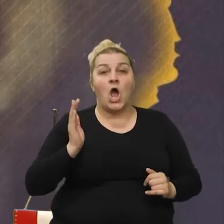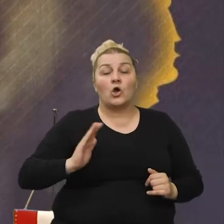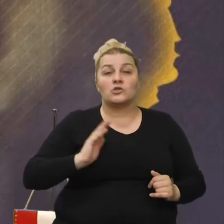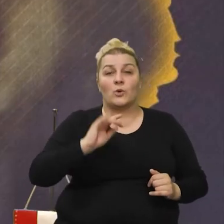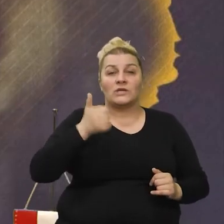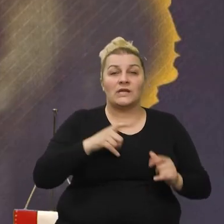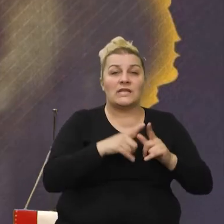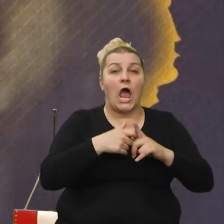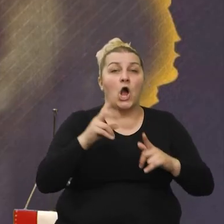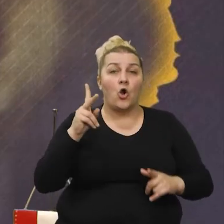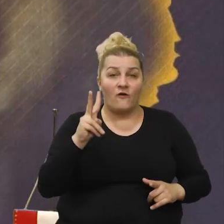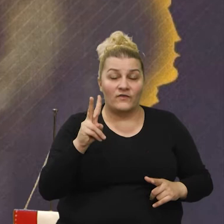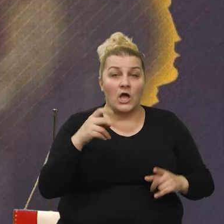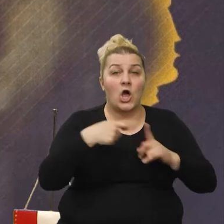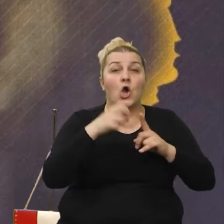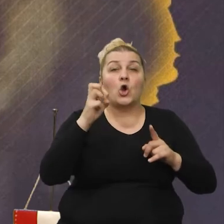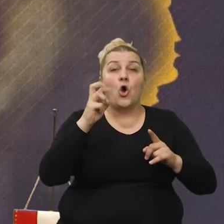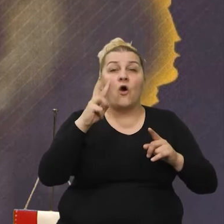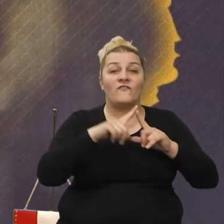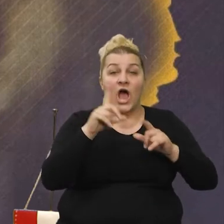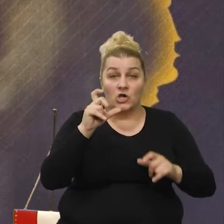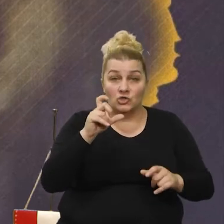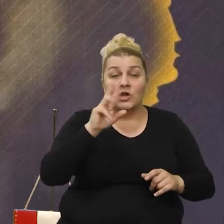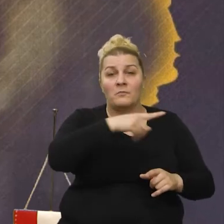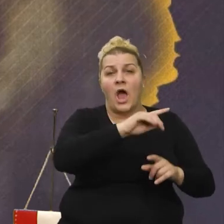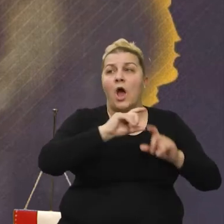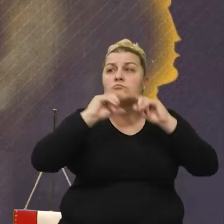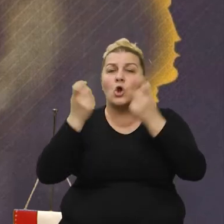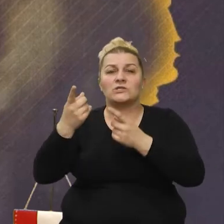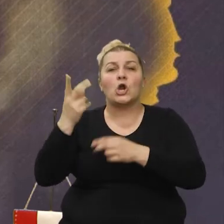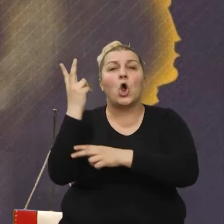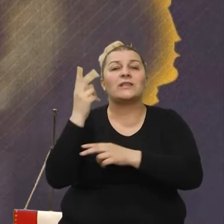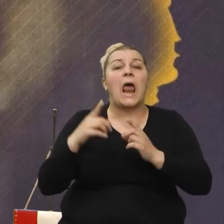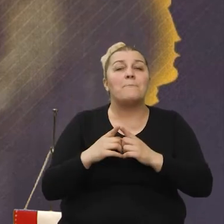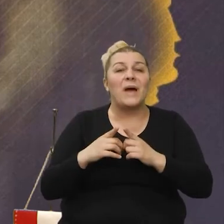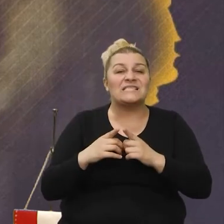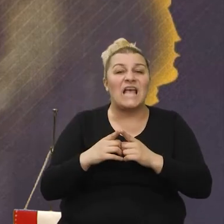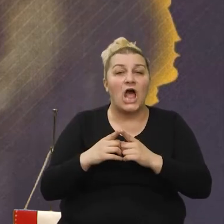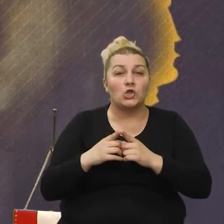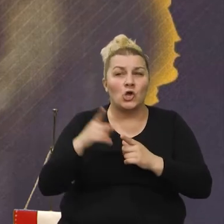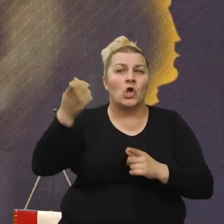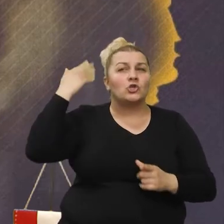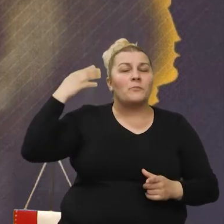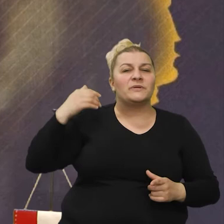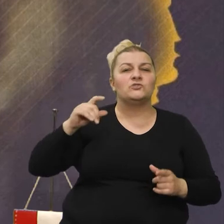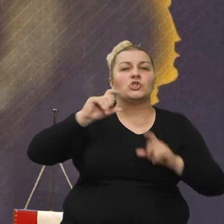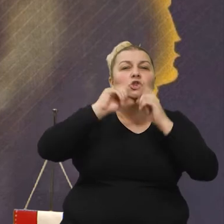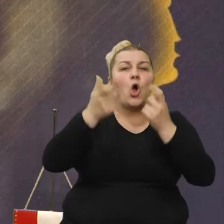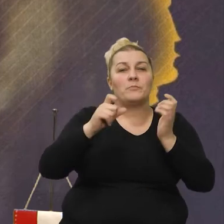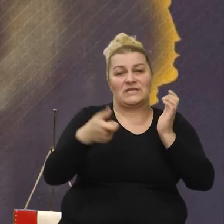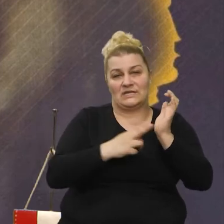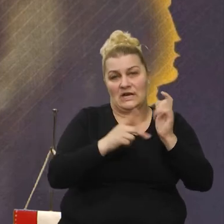Kovač, tada je imao prostorije u hotelu ambasadoru, odnosno bivuši dom i ona, kako su ga ne zvali.